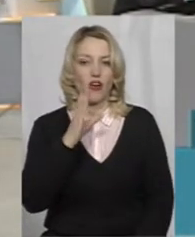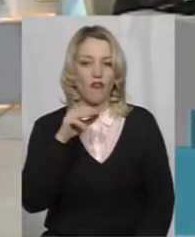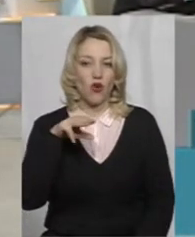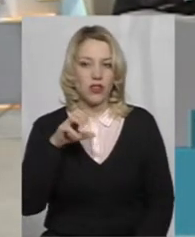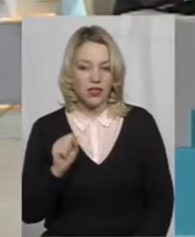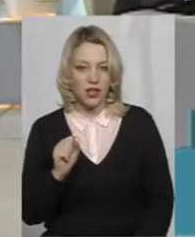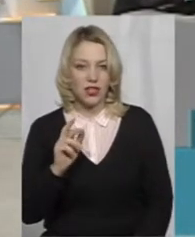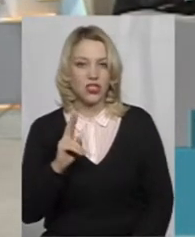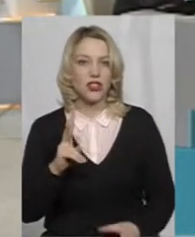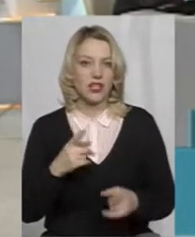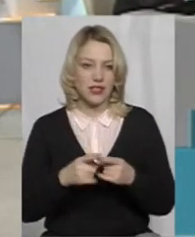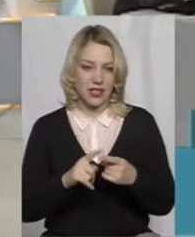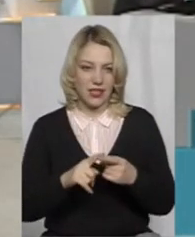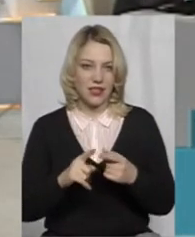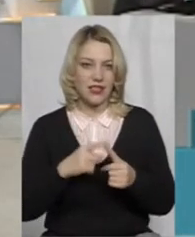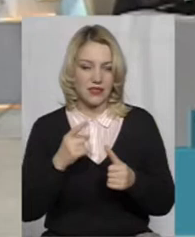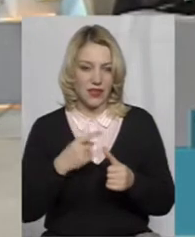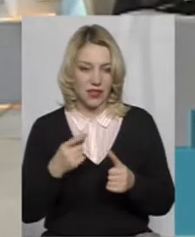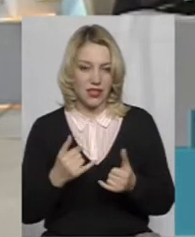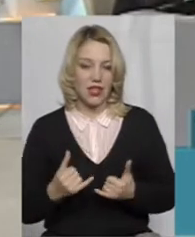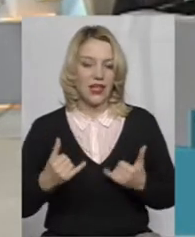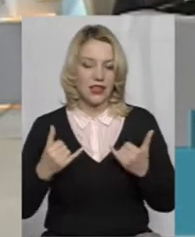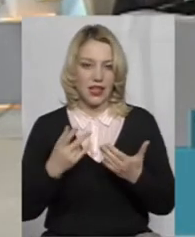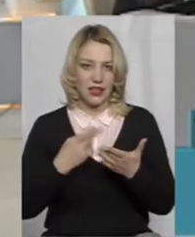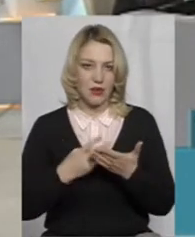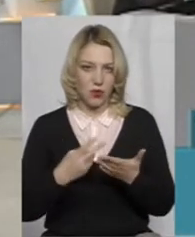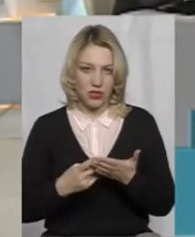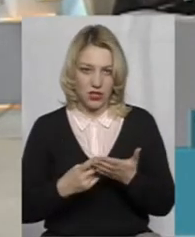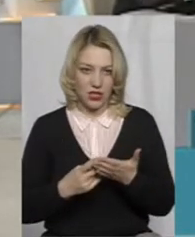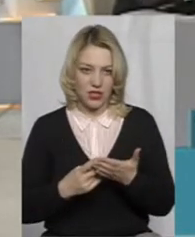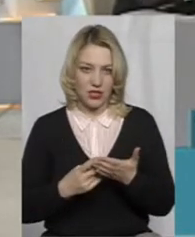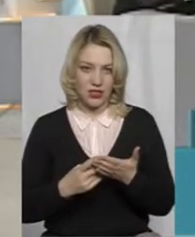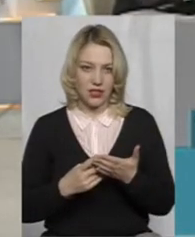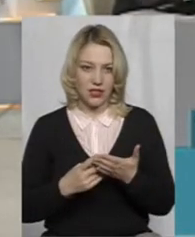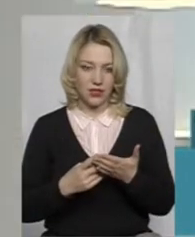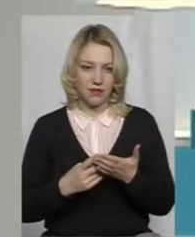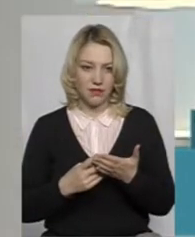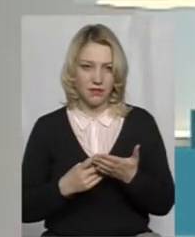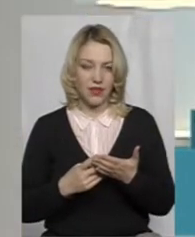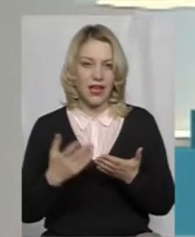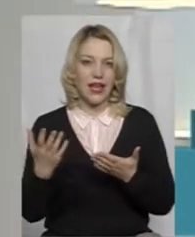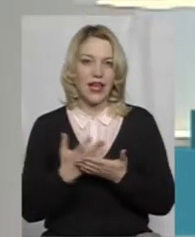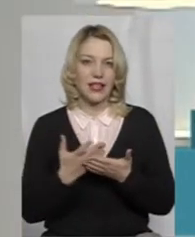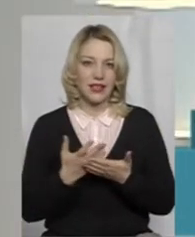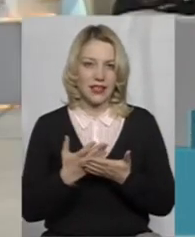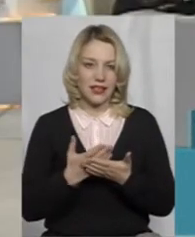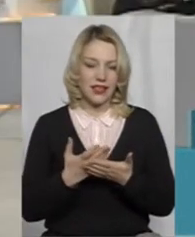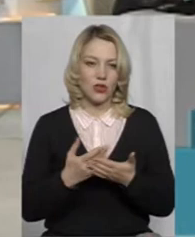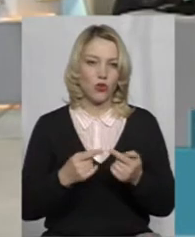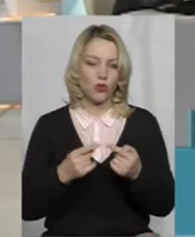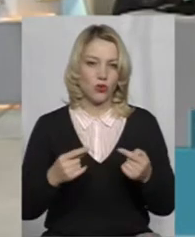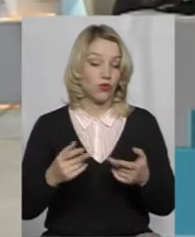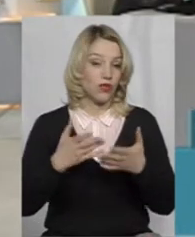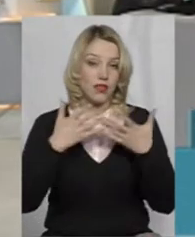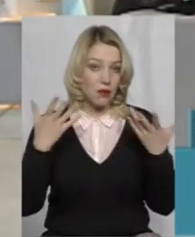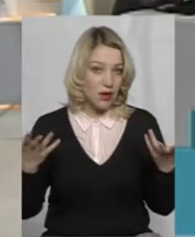чи як це назвати, для демонстрації кінопродукту? Немає ніяких квот,